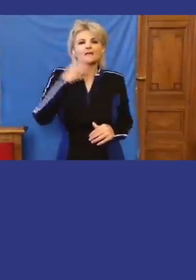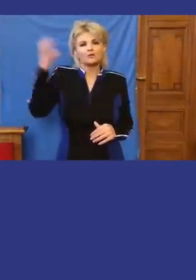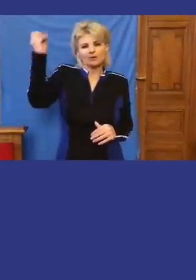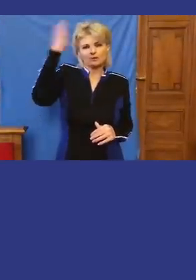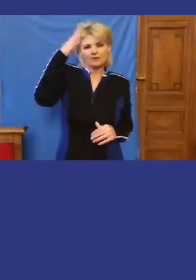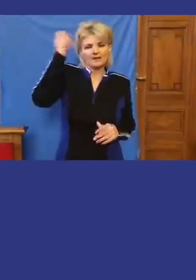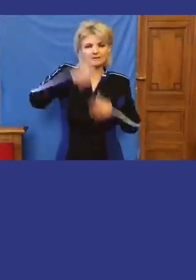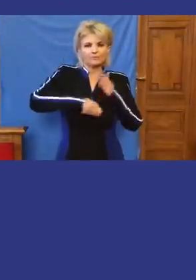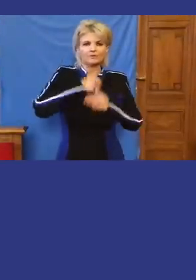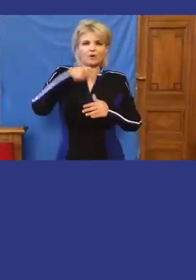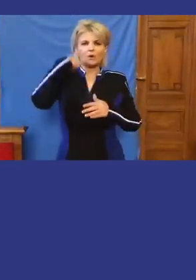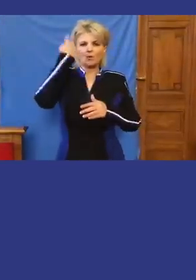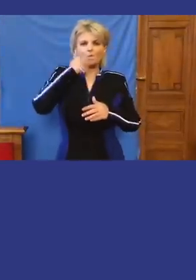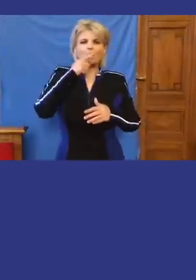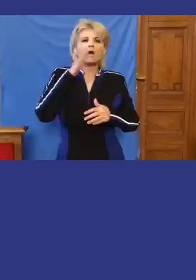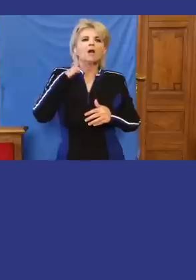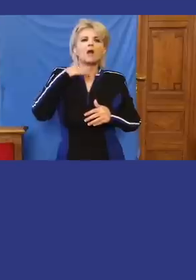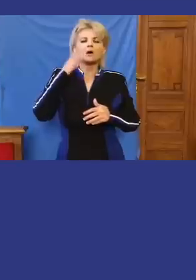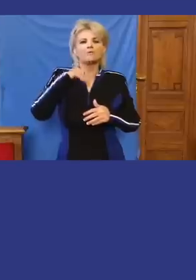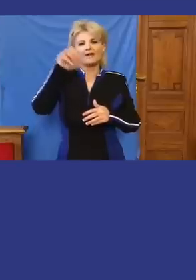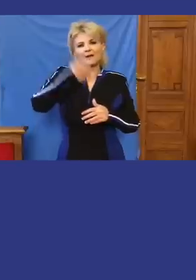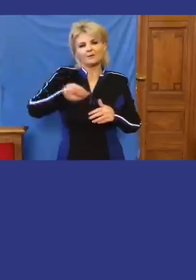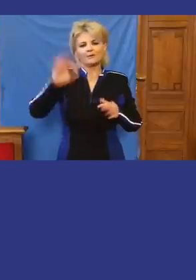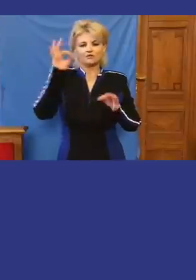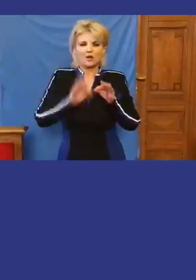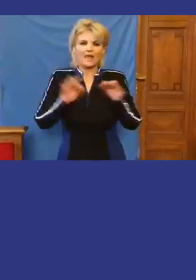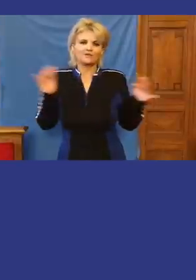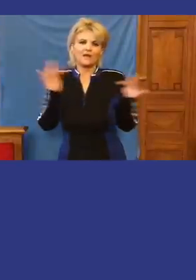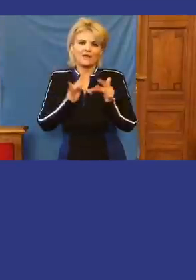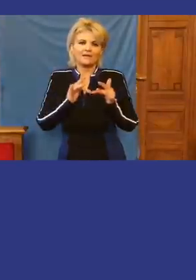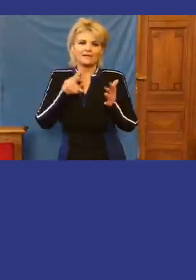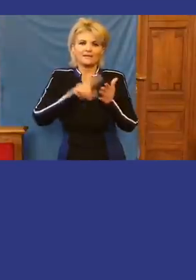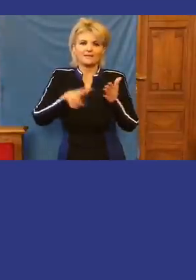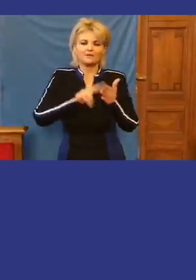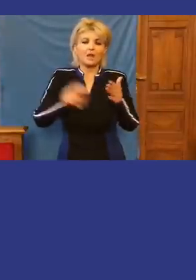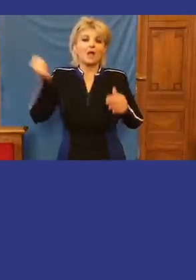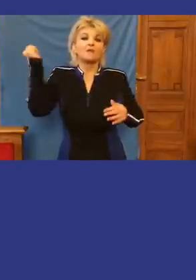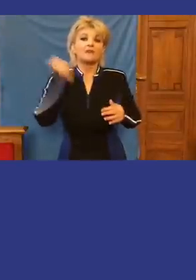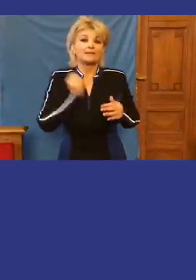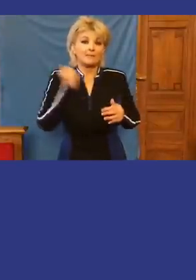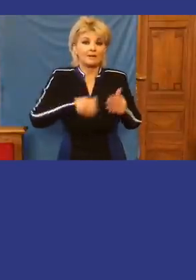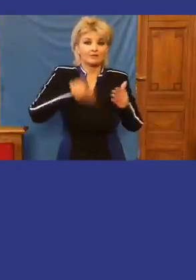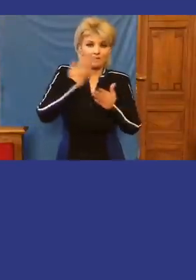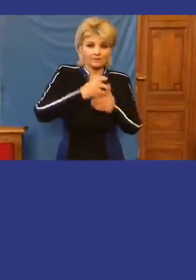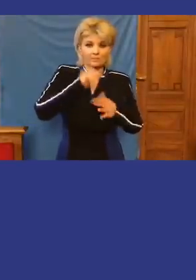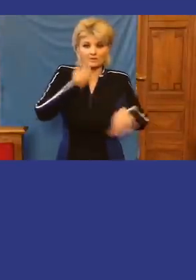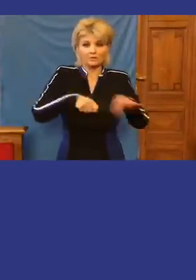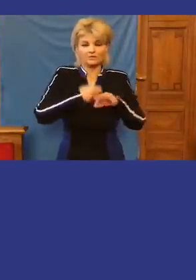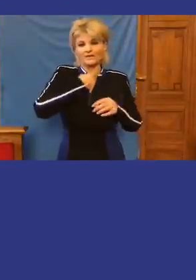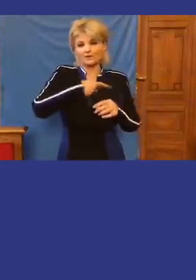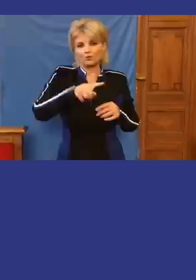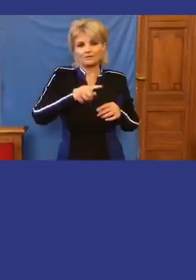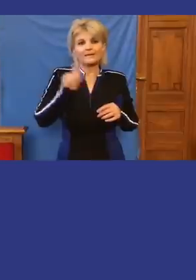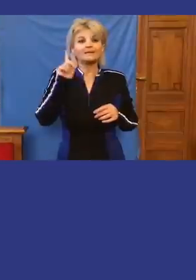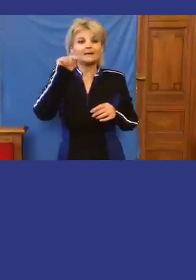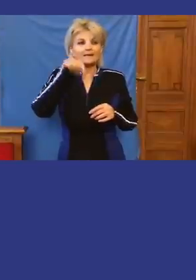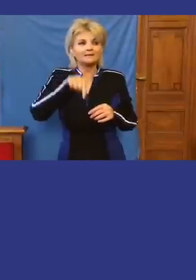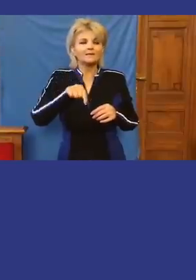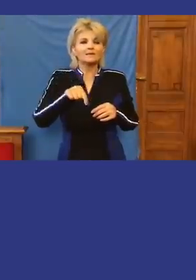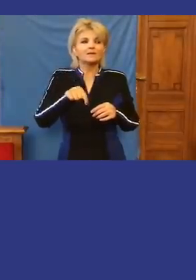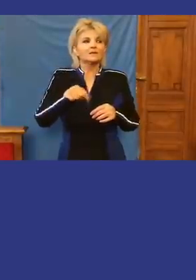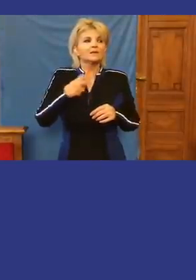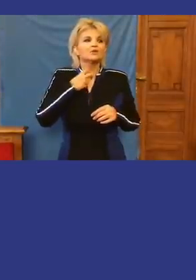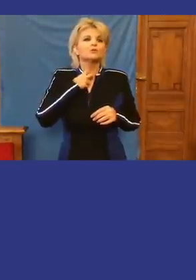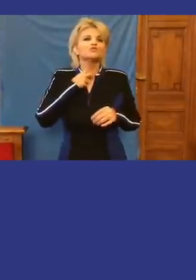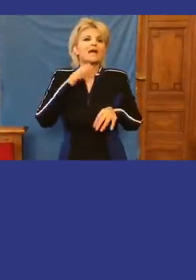OLAF az Európai Unió csalás ellen hivatal részletesen föltárta és vádemelési javaslattal küldte Magyarországra, de itt az egyébként